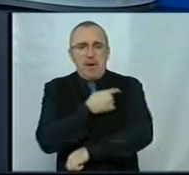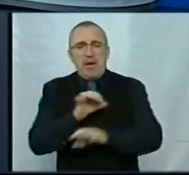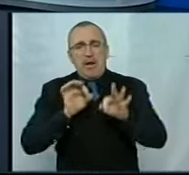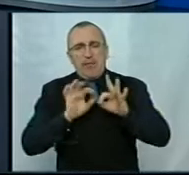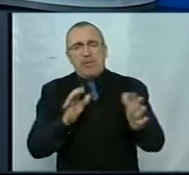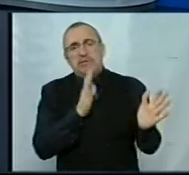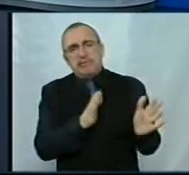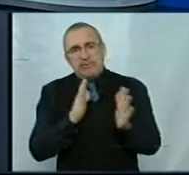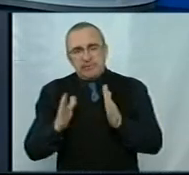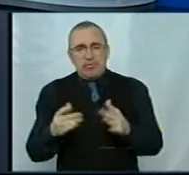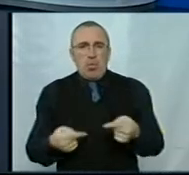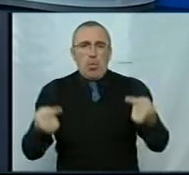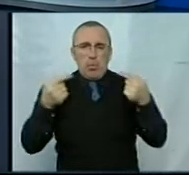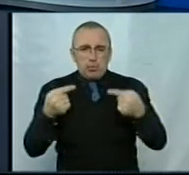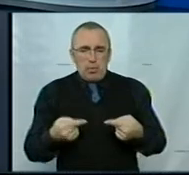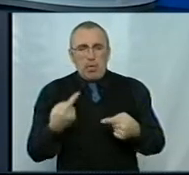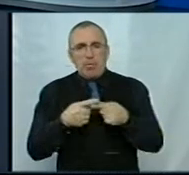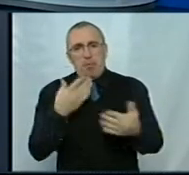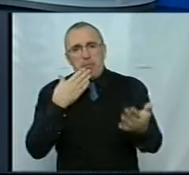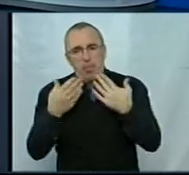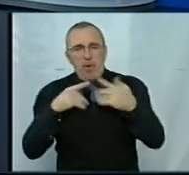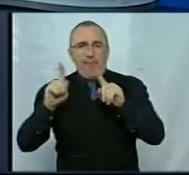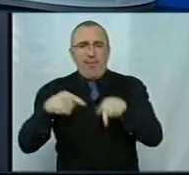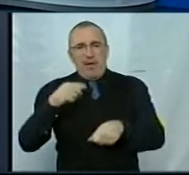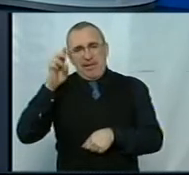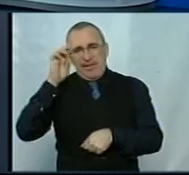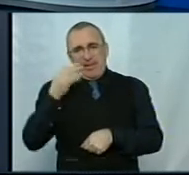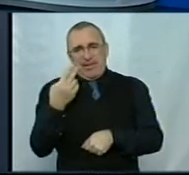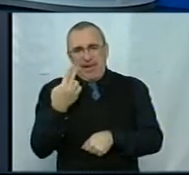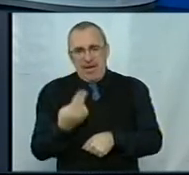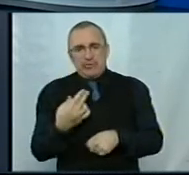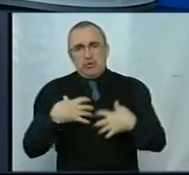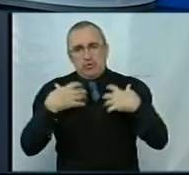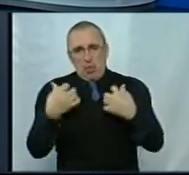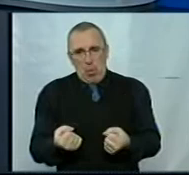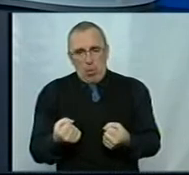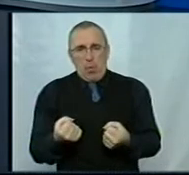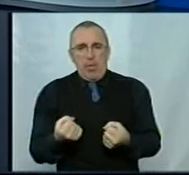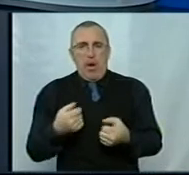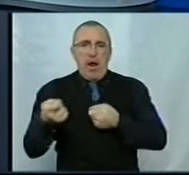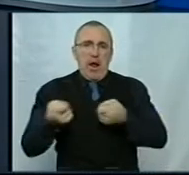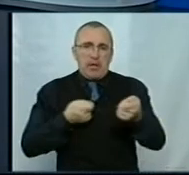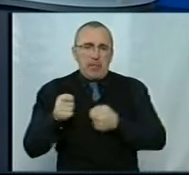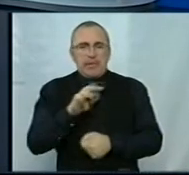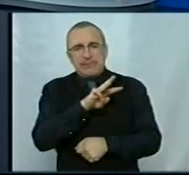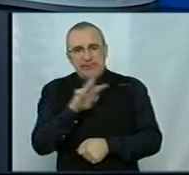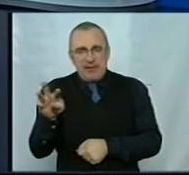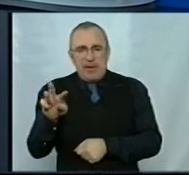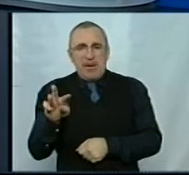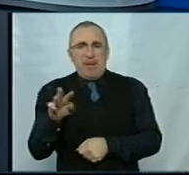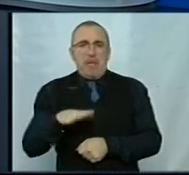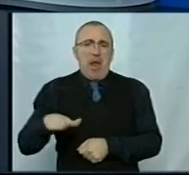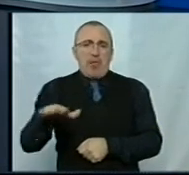системи. Вона узгоджувала ці позиції з вимогами Національної служби здоров'я, з адміністраторами сайту, платформи